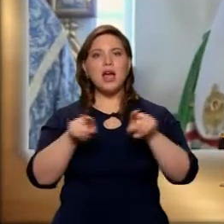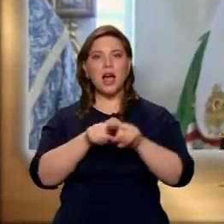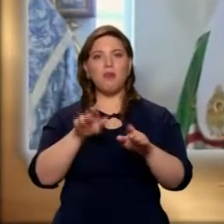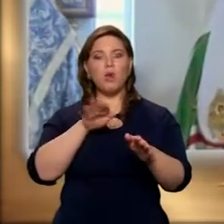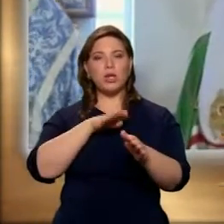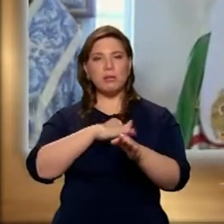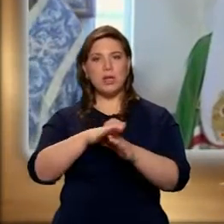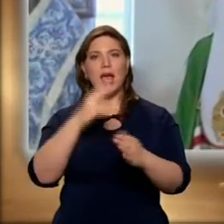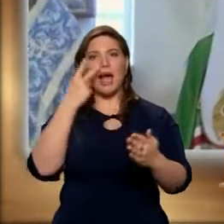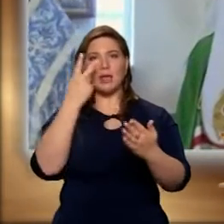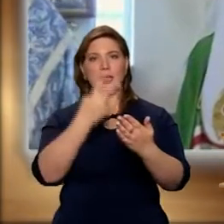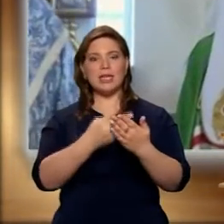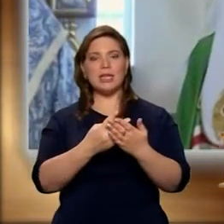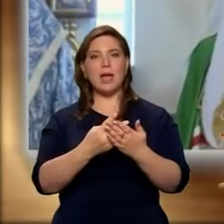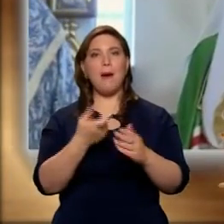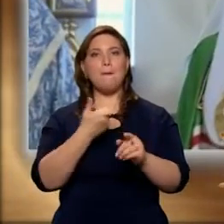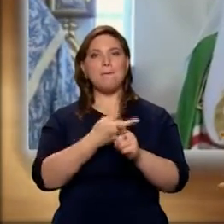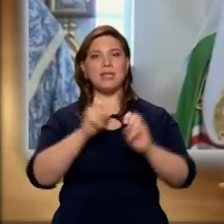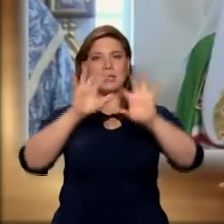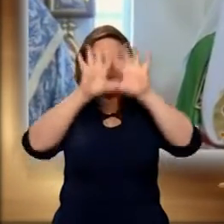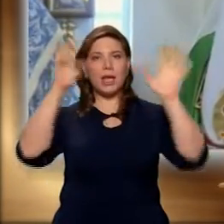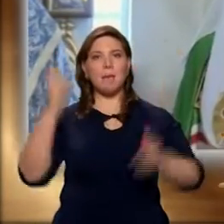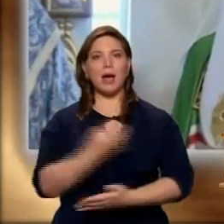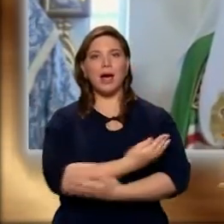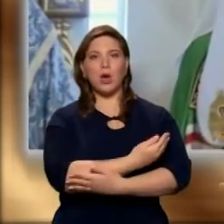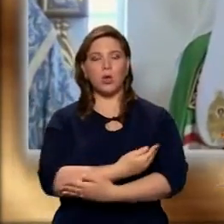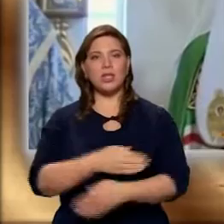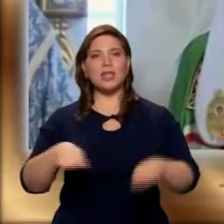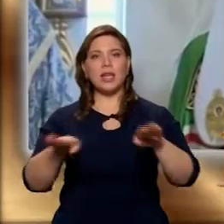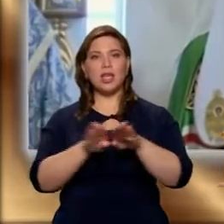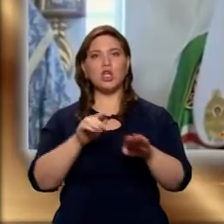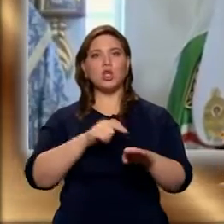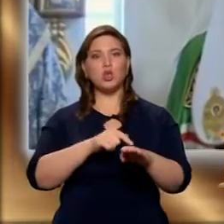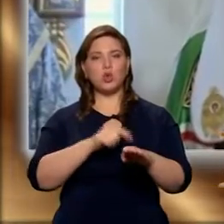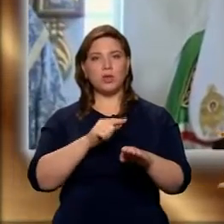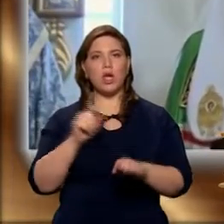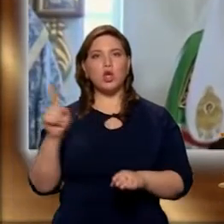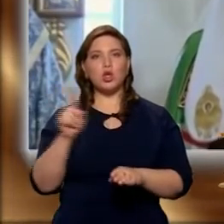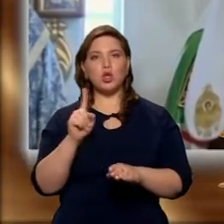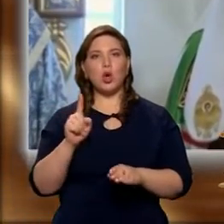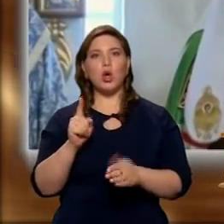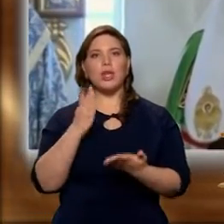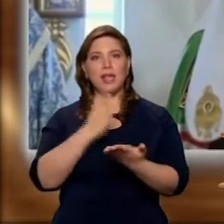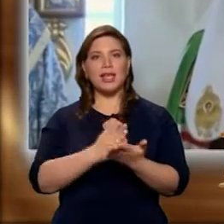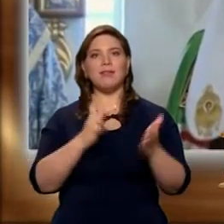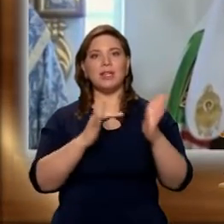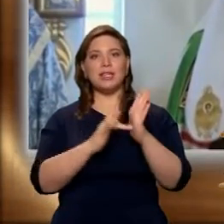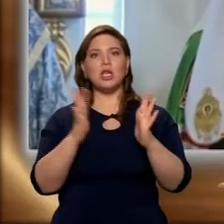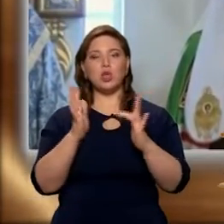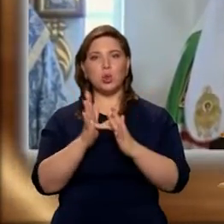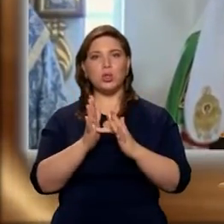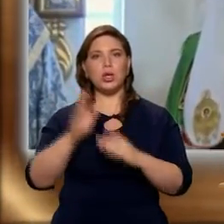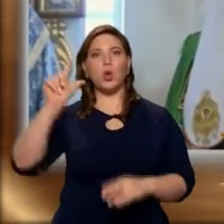мере отобразила их Пресвятая Богородица, те же чувствования, что во Христе Иисусе,